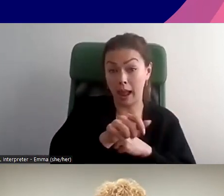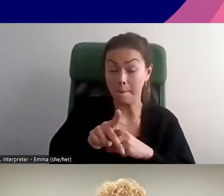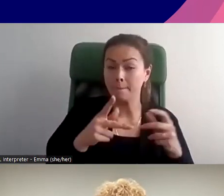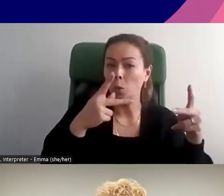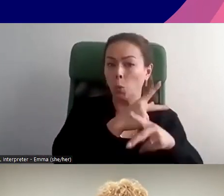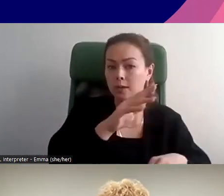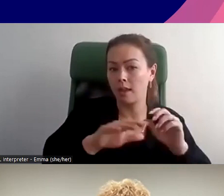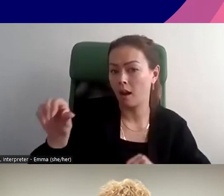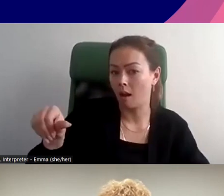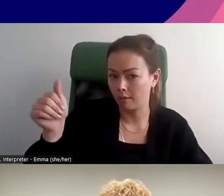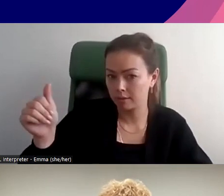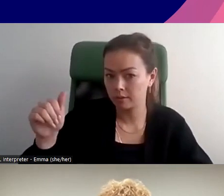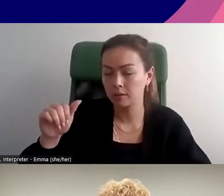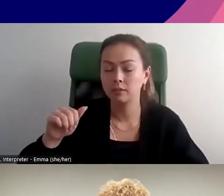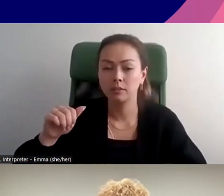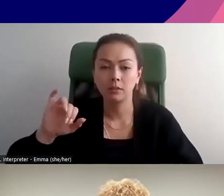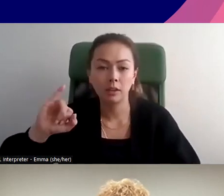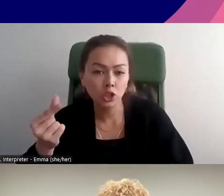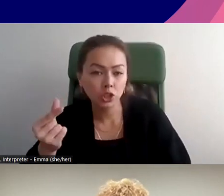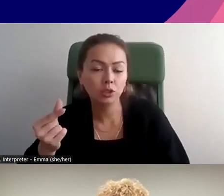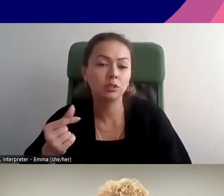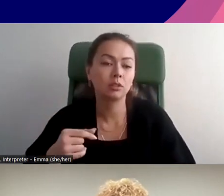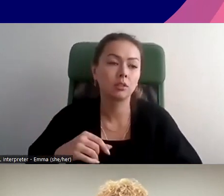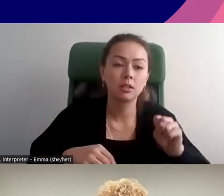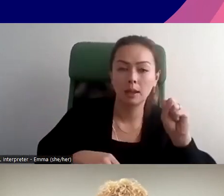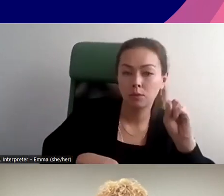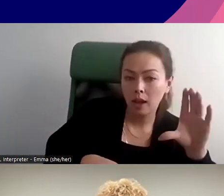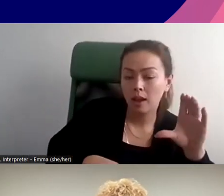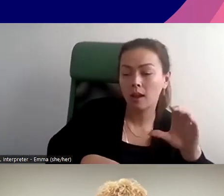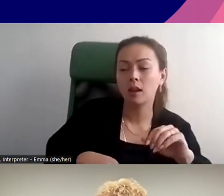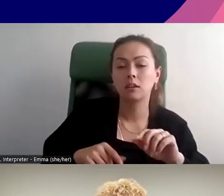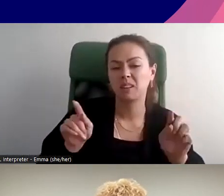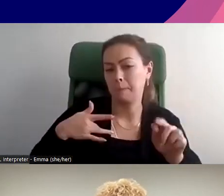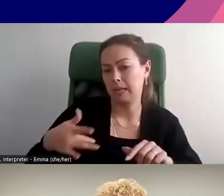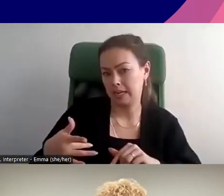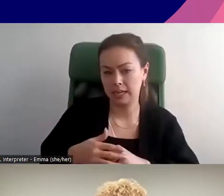qui le fait. Alors, certaines personnes le font mieux que d'autres. Instagram est souvent mentionné, Snapchat aussi.